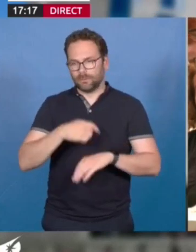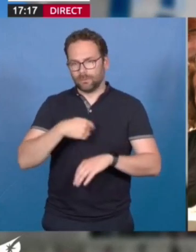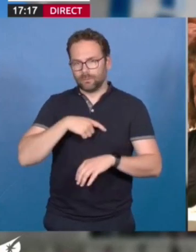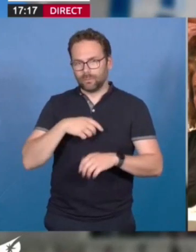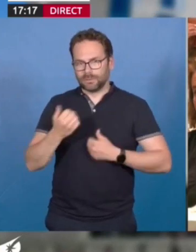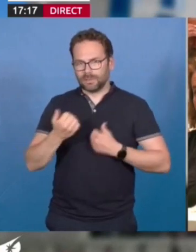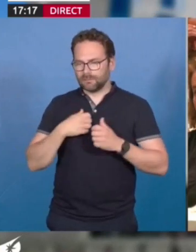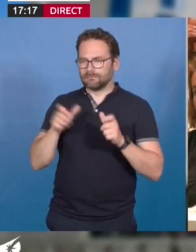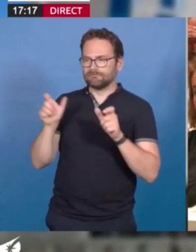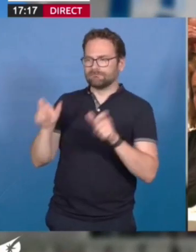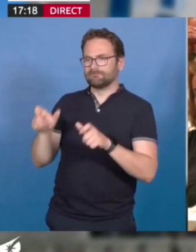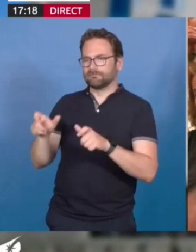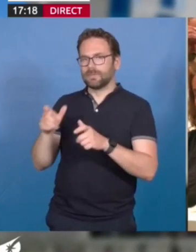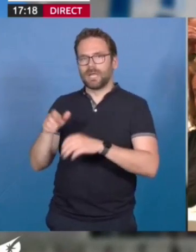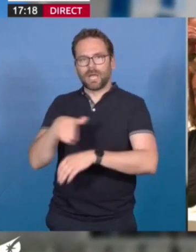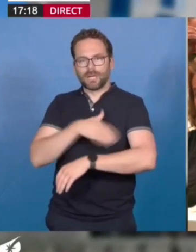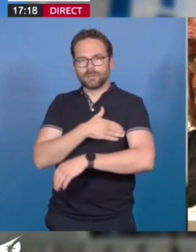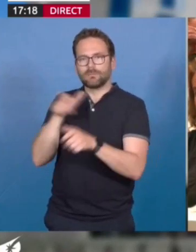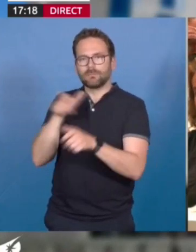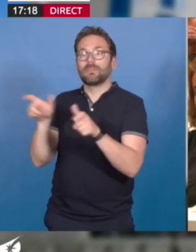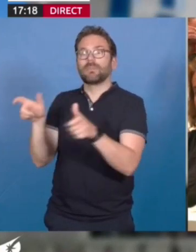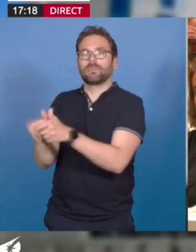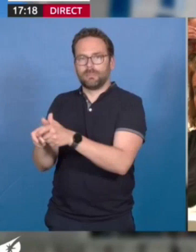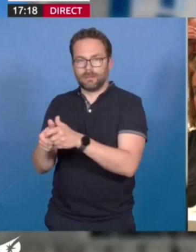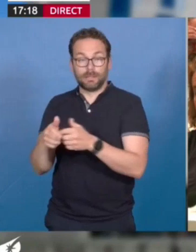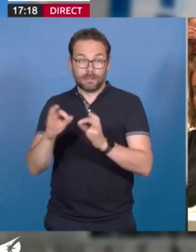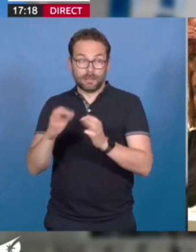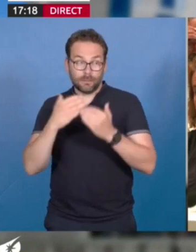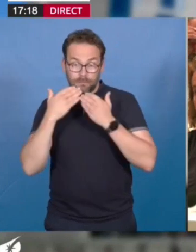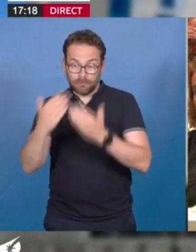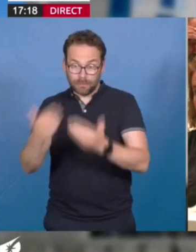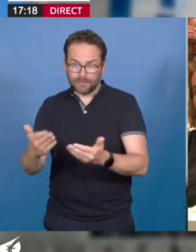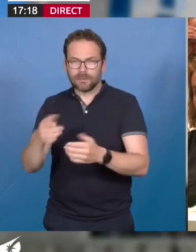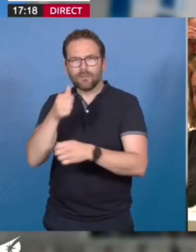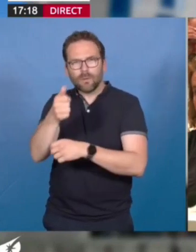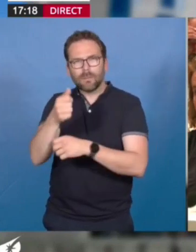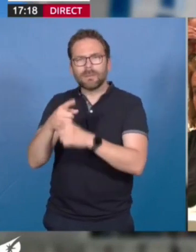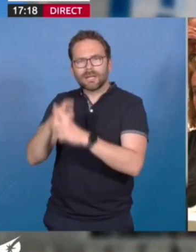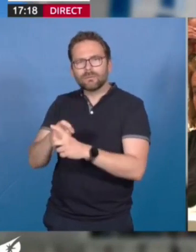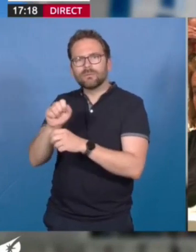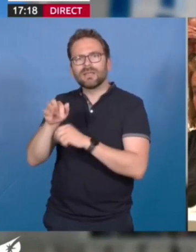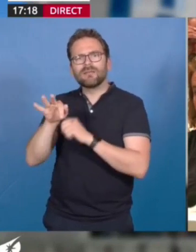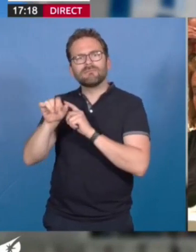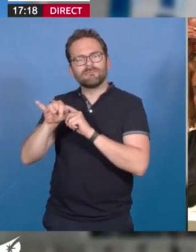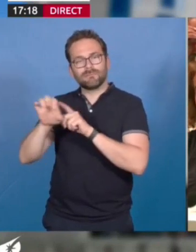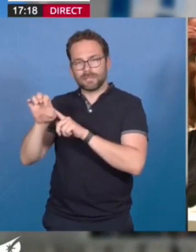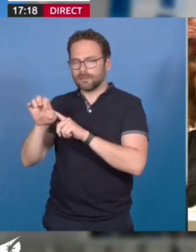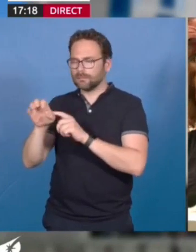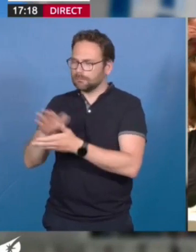des services et de leurs agents. Et il faut les en remercier qui, sur la base des calculs de Selfie, ont ramené le montant à